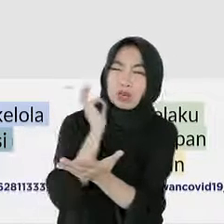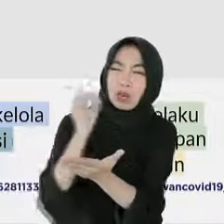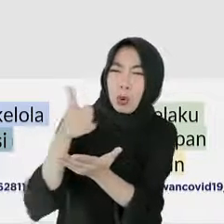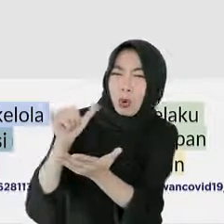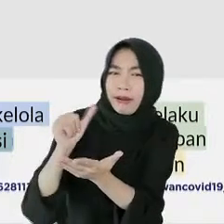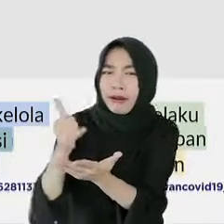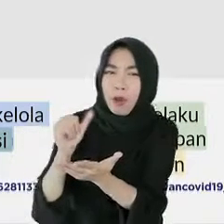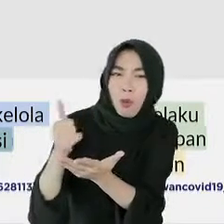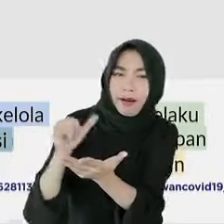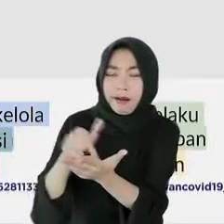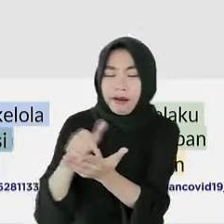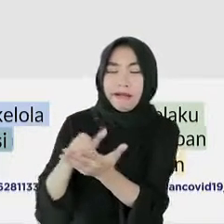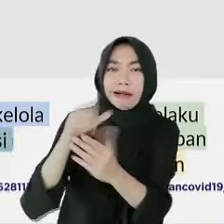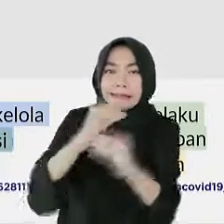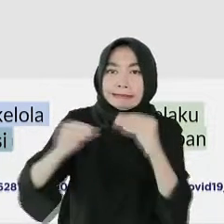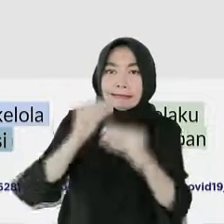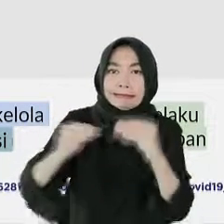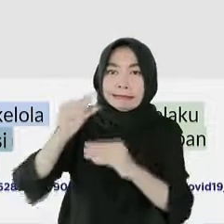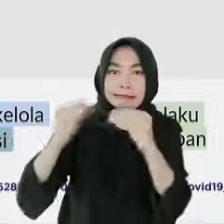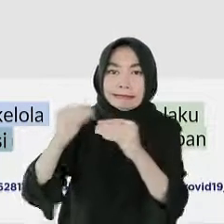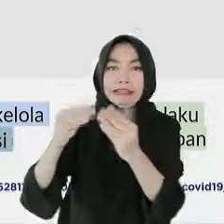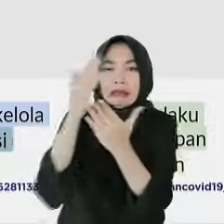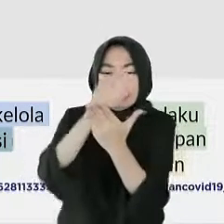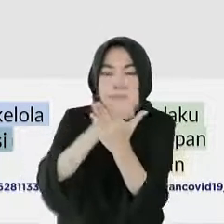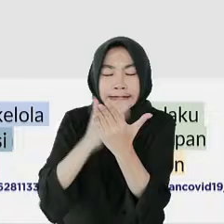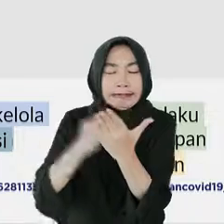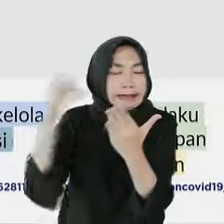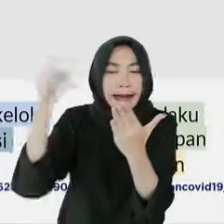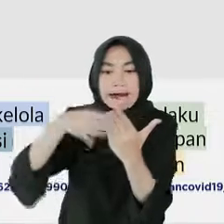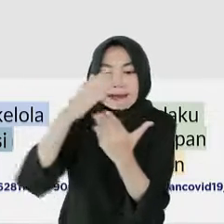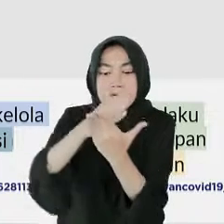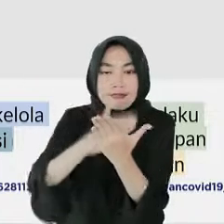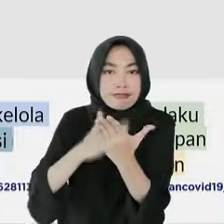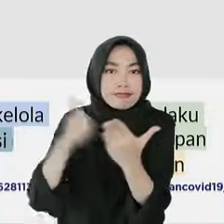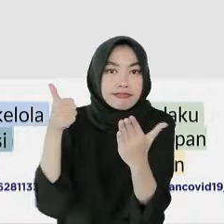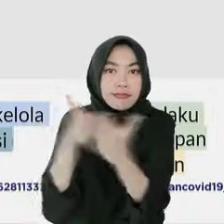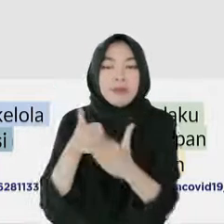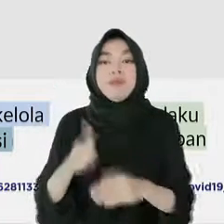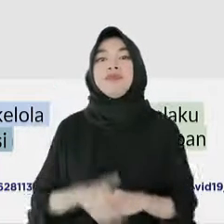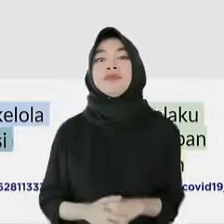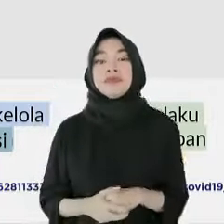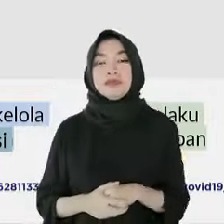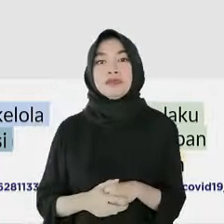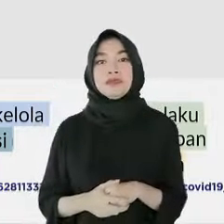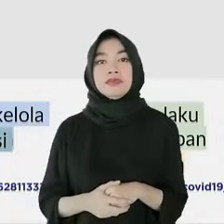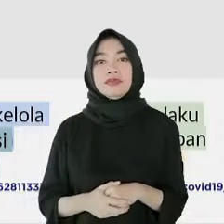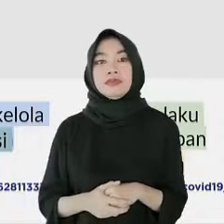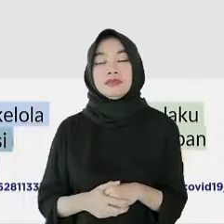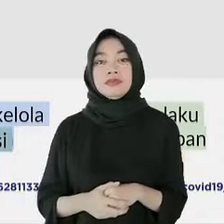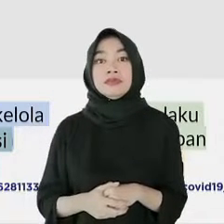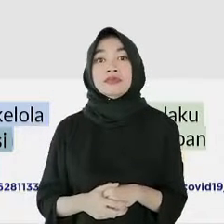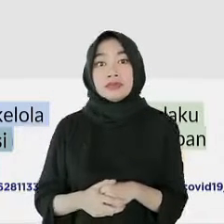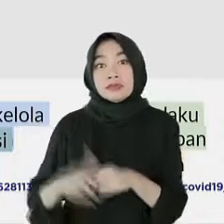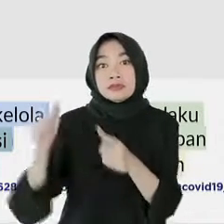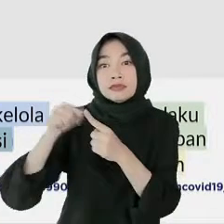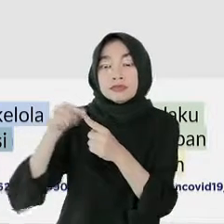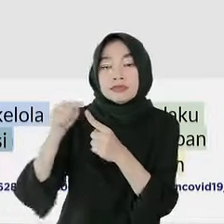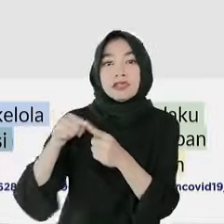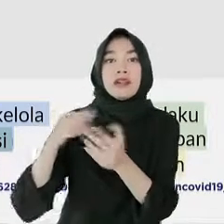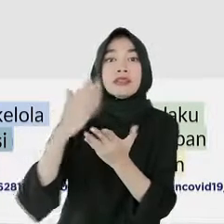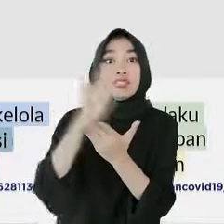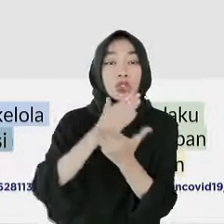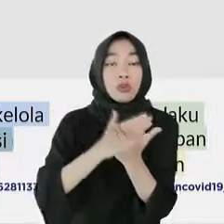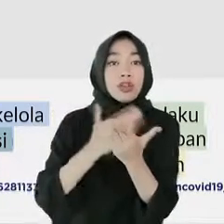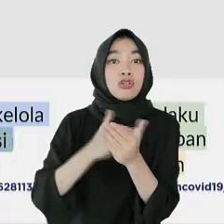prasyarat pelaksanaan acara yang ketat. Berdasarkan prinsip gas dan rem dalam kebijakan COVID-19